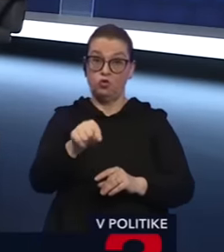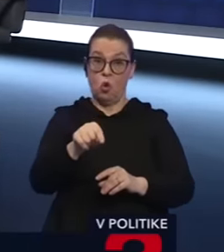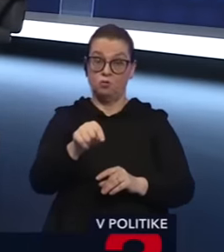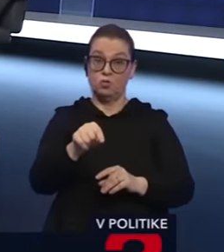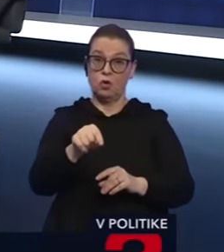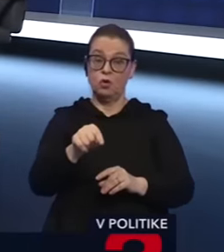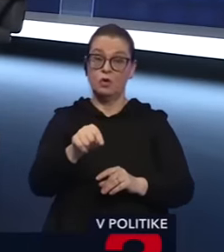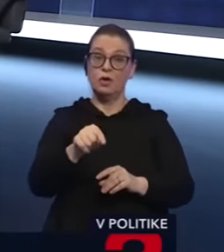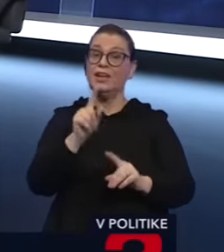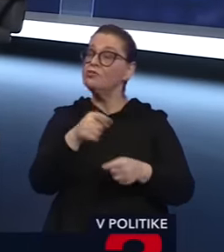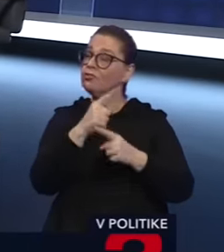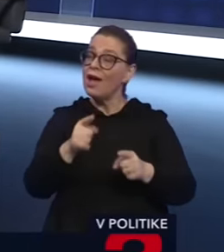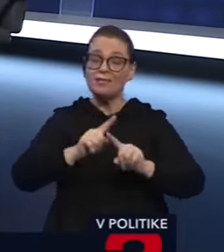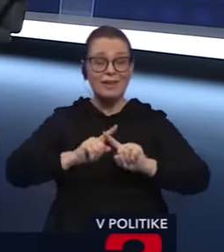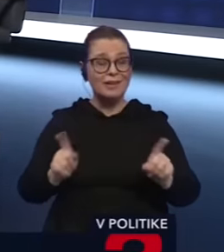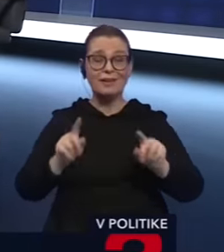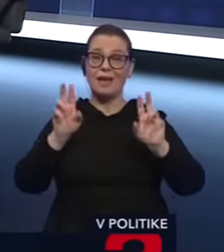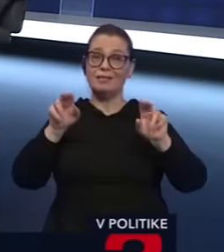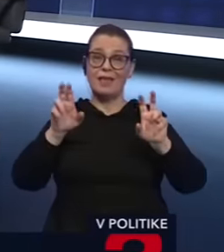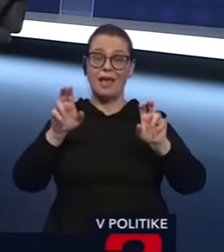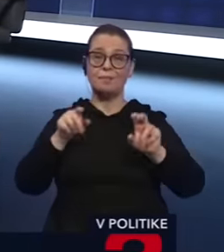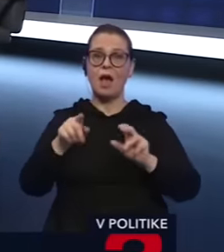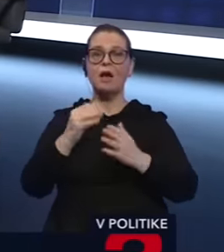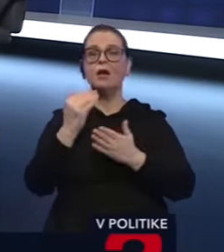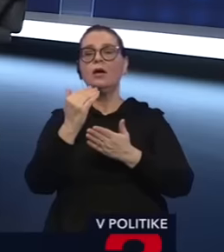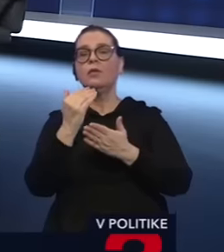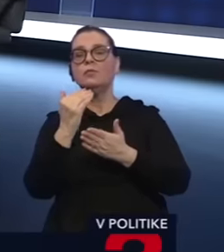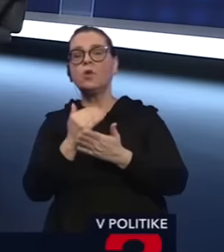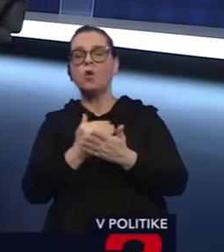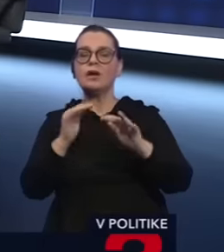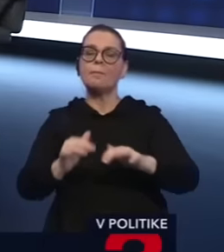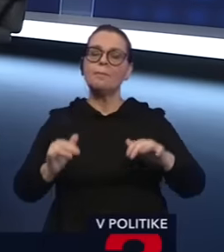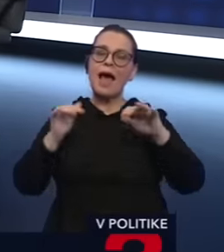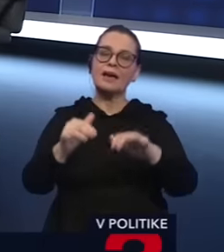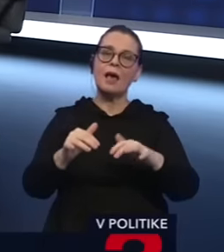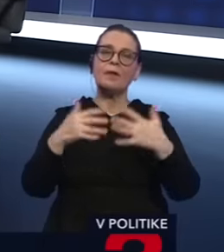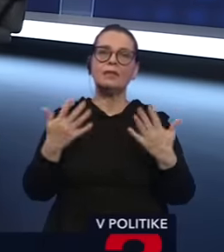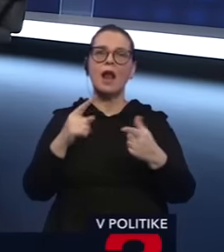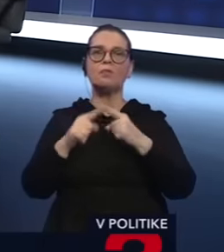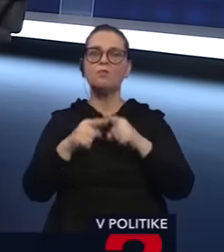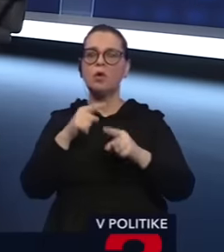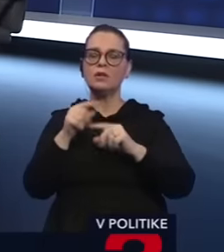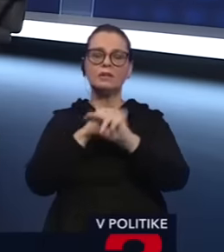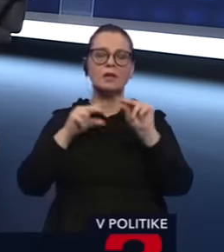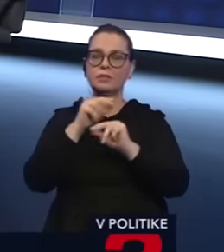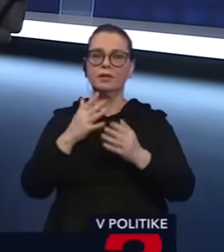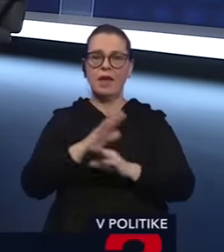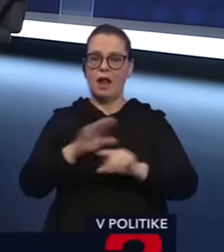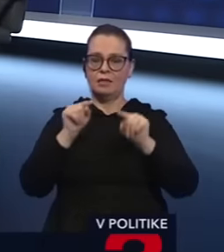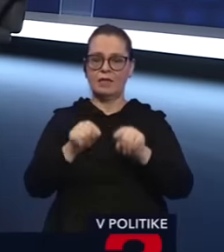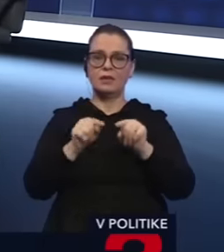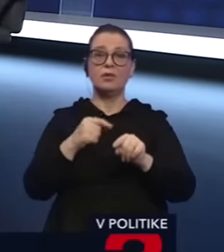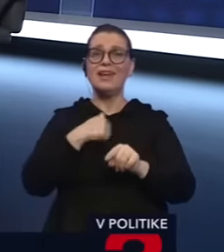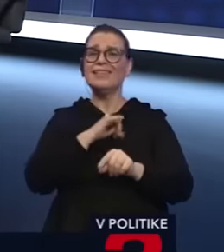rušení UŠP, že žiadna iná téma sa na program parlamentu alebo politických debat nedostáva iba táto. A ju nechcem